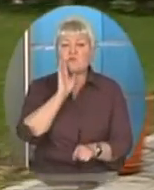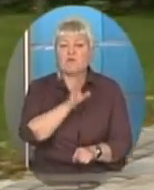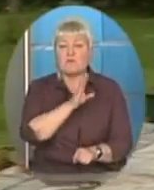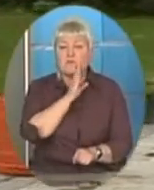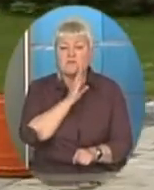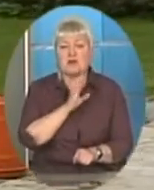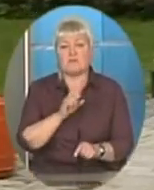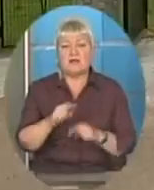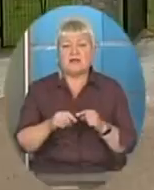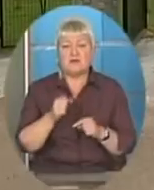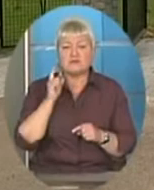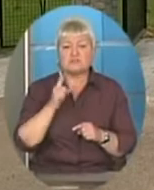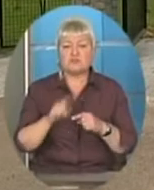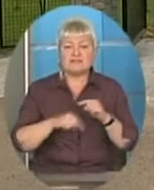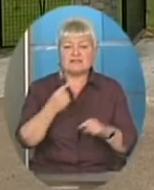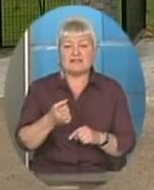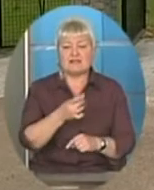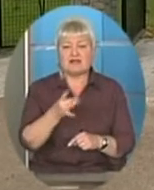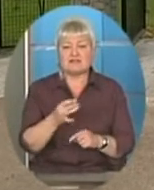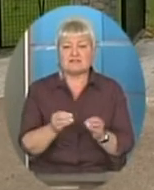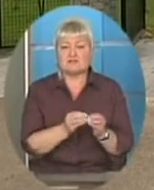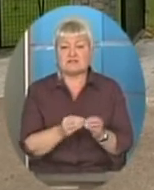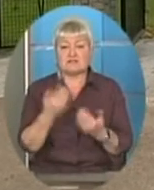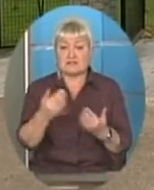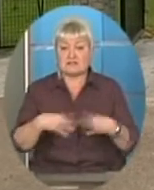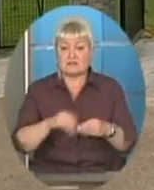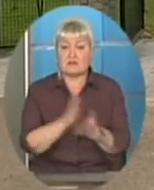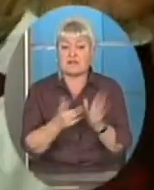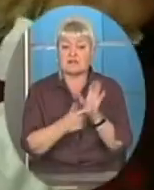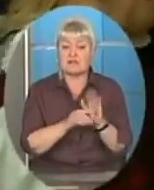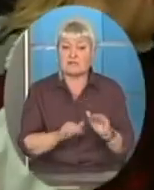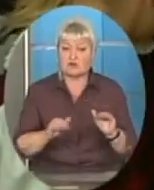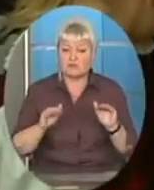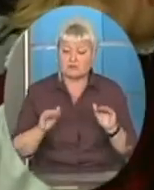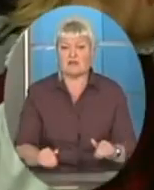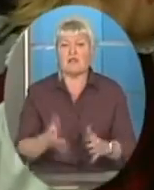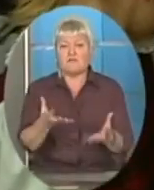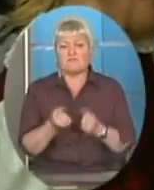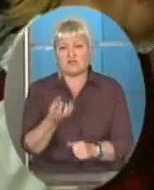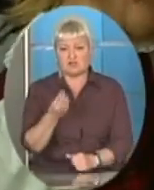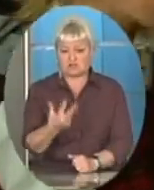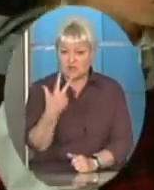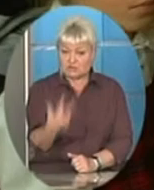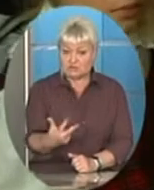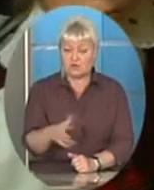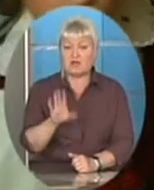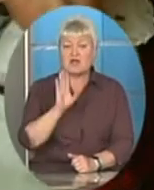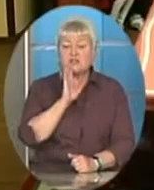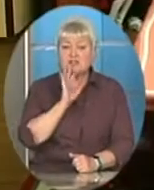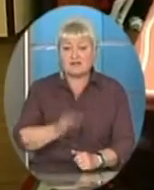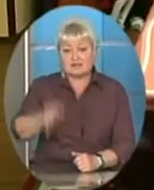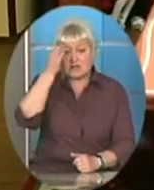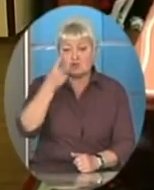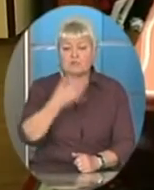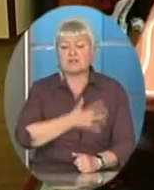кілька десятків разів. Її сім'я, маючи вже семеро дітей, взяли на виховання ще троє. Жінка згадує про перші хвилювання від